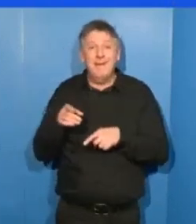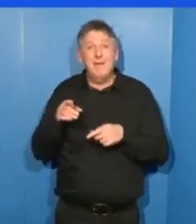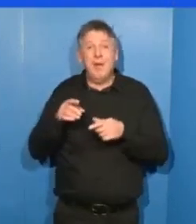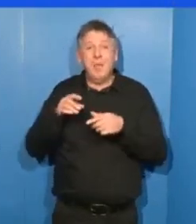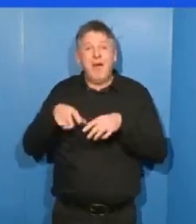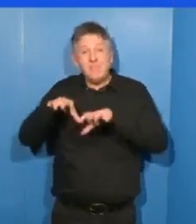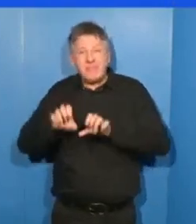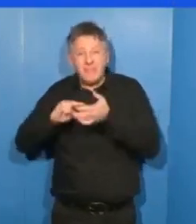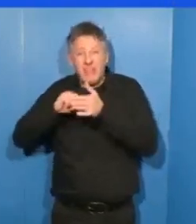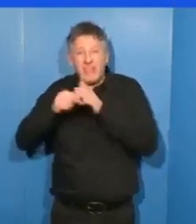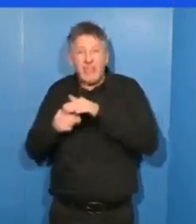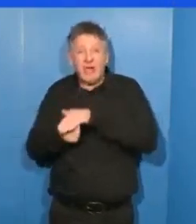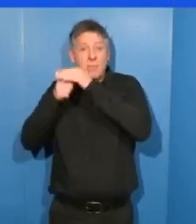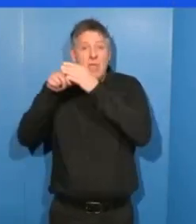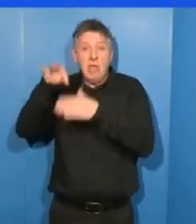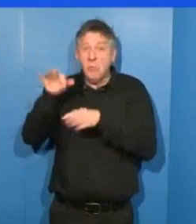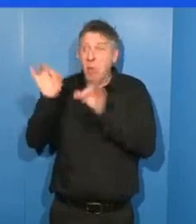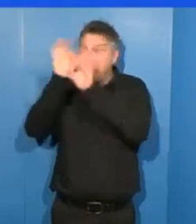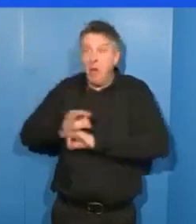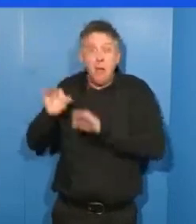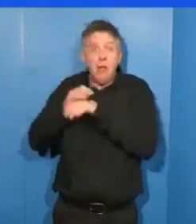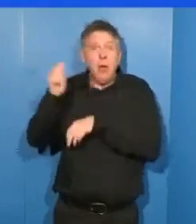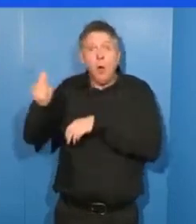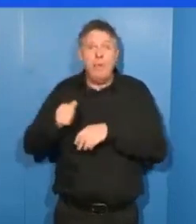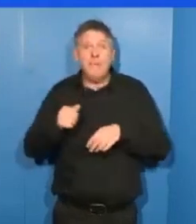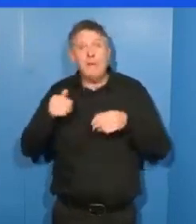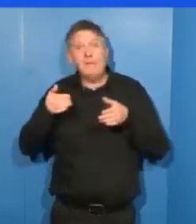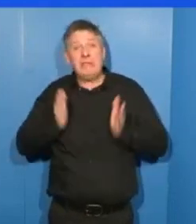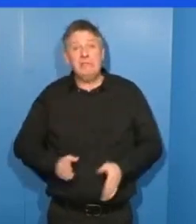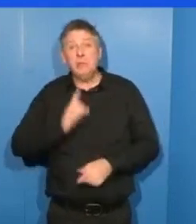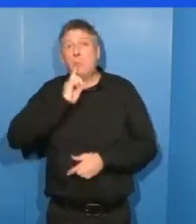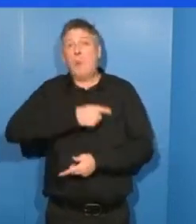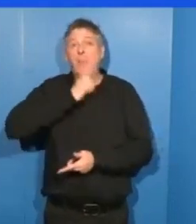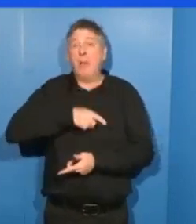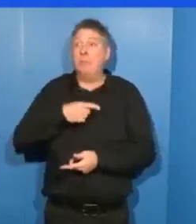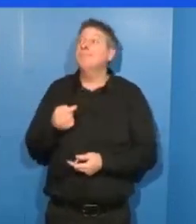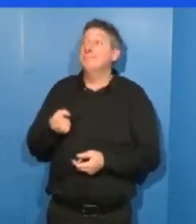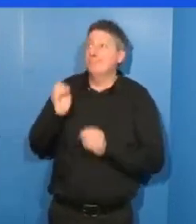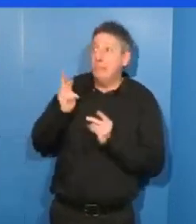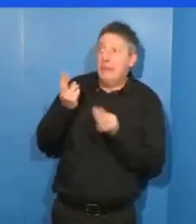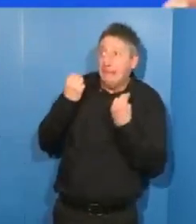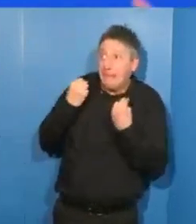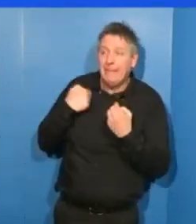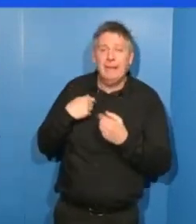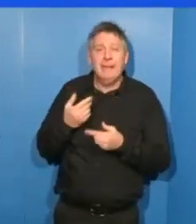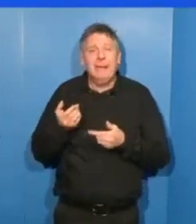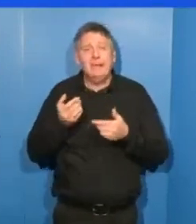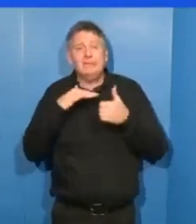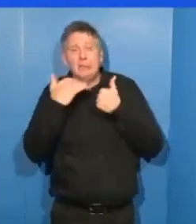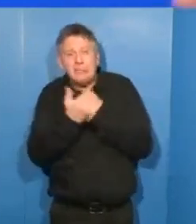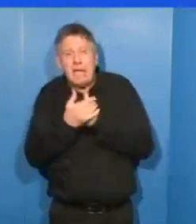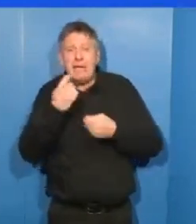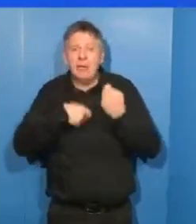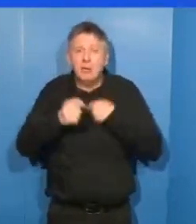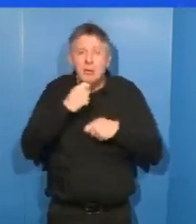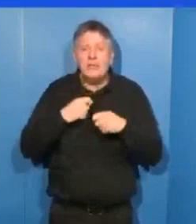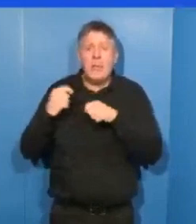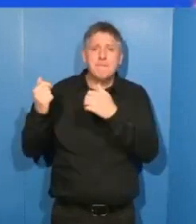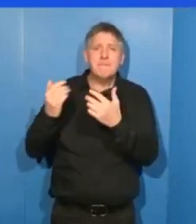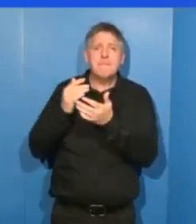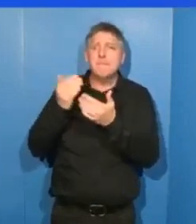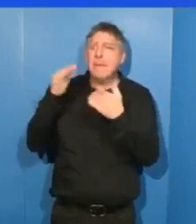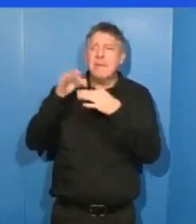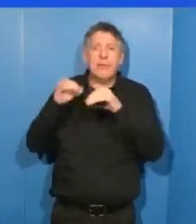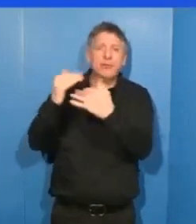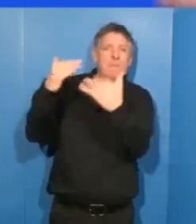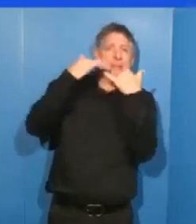non élus qui vous imposent leurs décisions. en matière économique, en matière sociale, migratoire, sécuritaire,